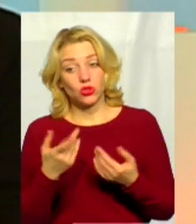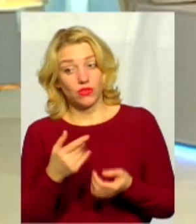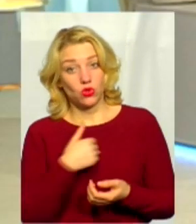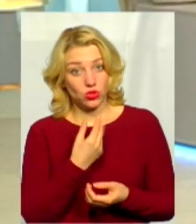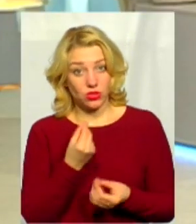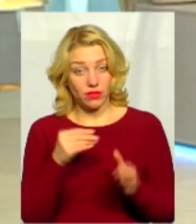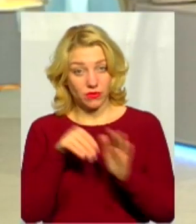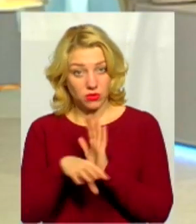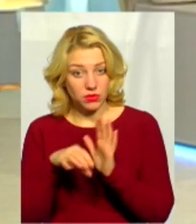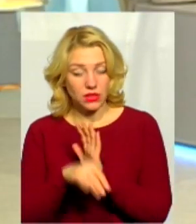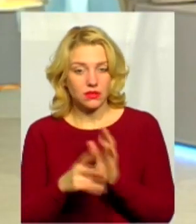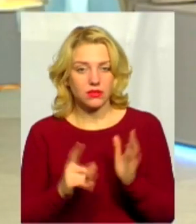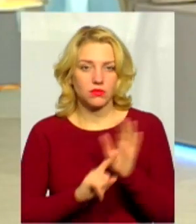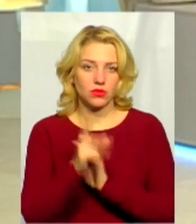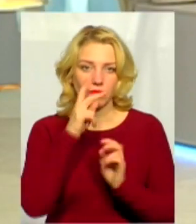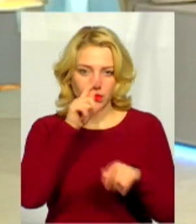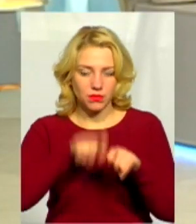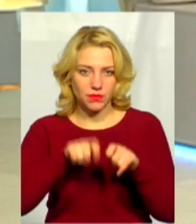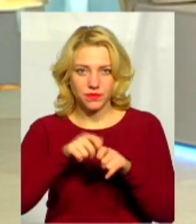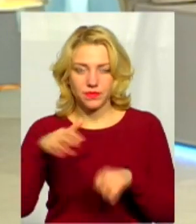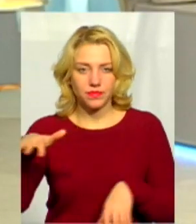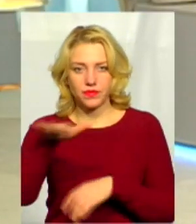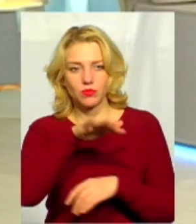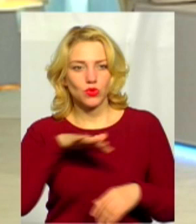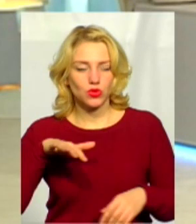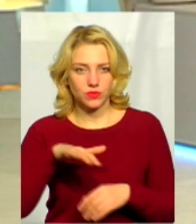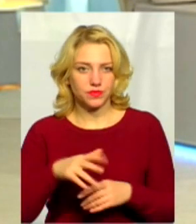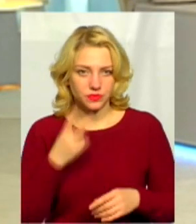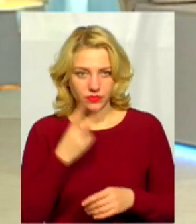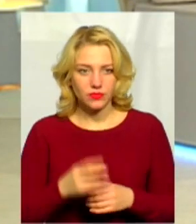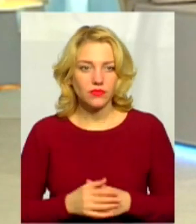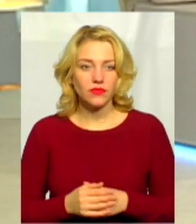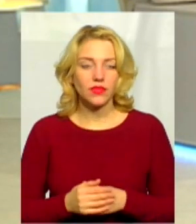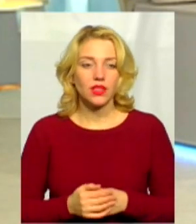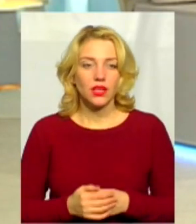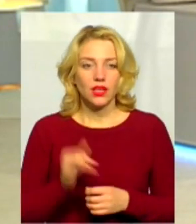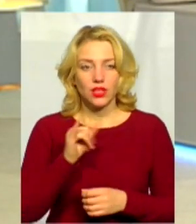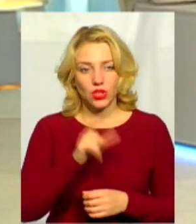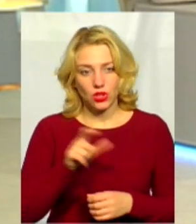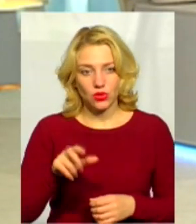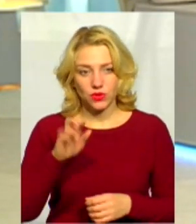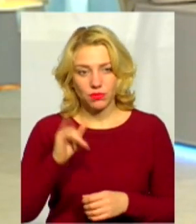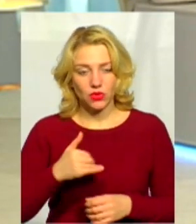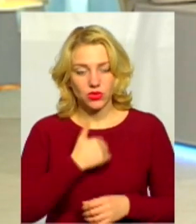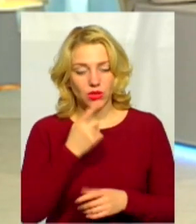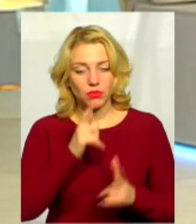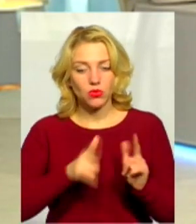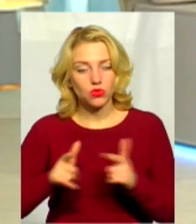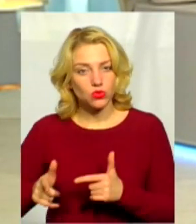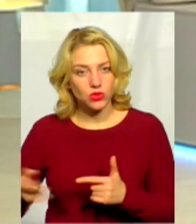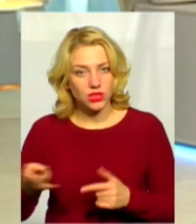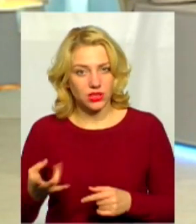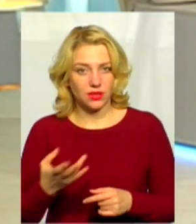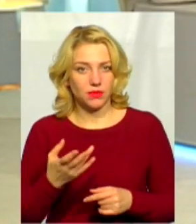базу, ми готові її надати для того, щоб люди, які дійсно мають якийсь ресурс невеликий, могли з міського раду все-таки узгодити, як це зробити